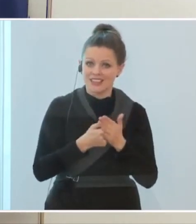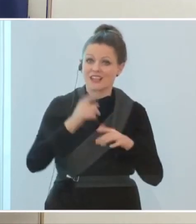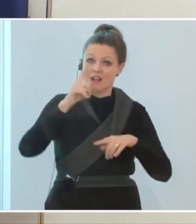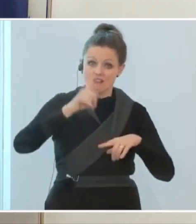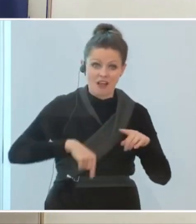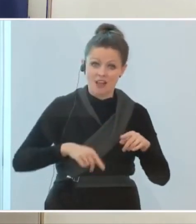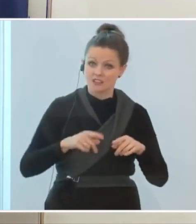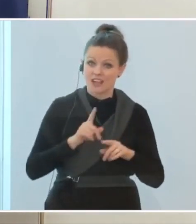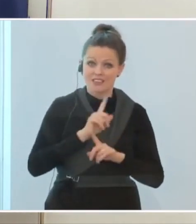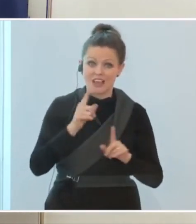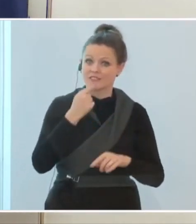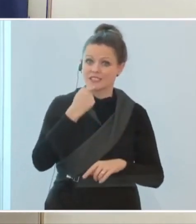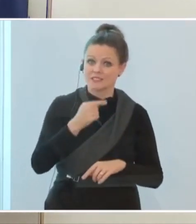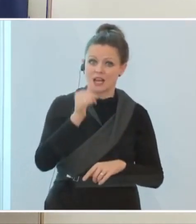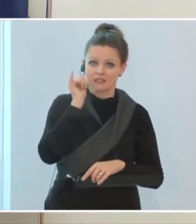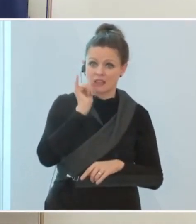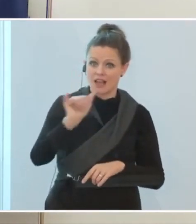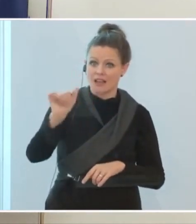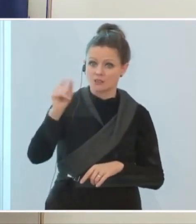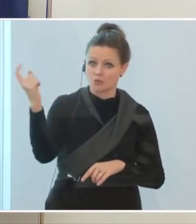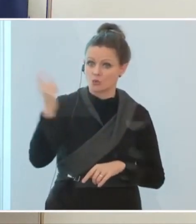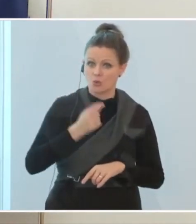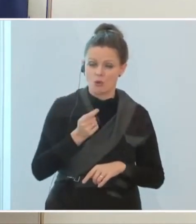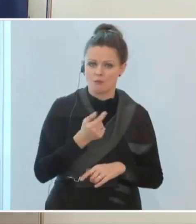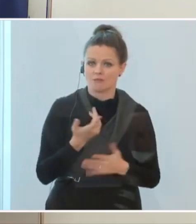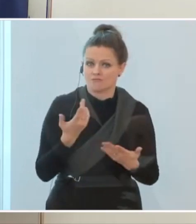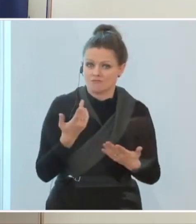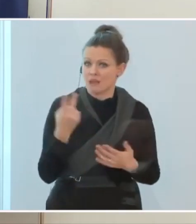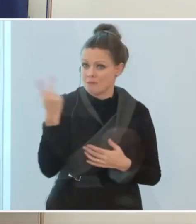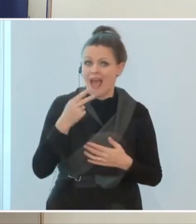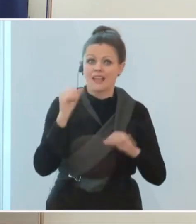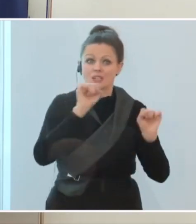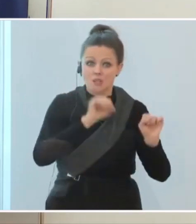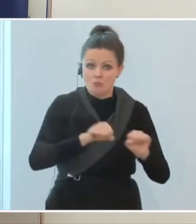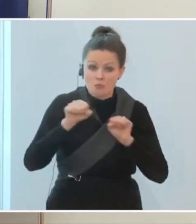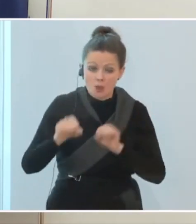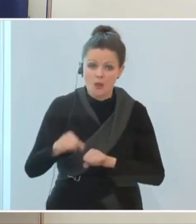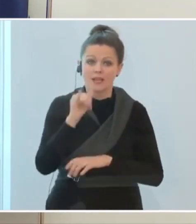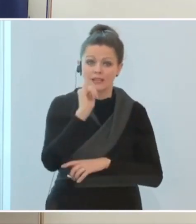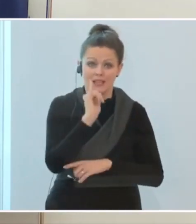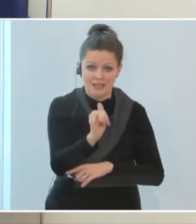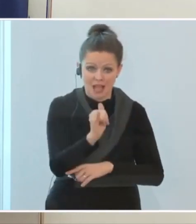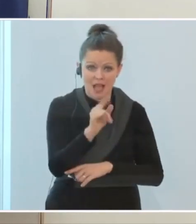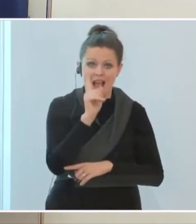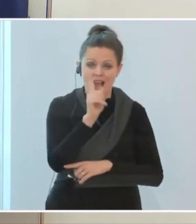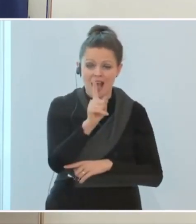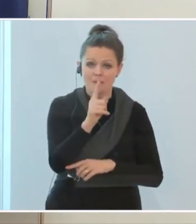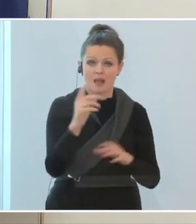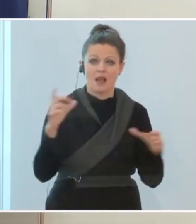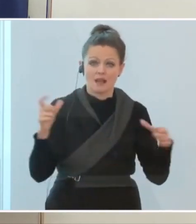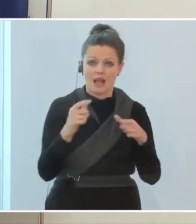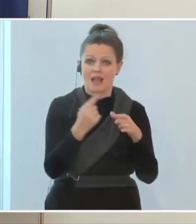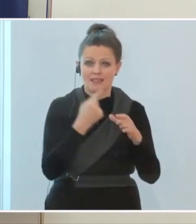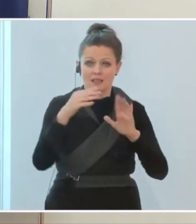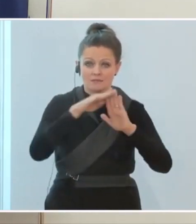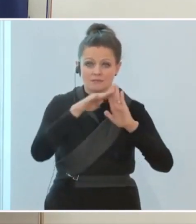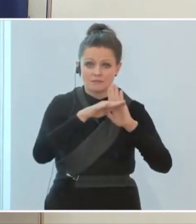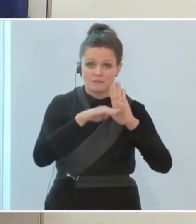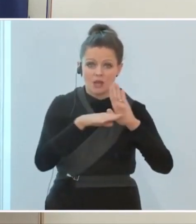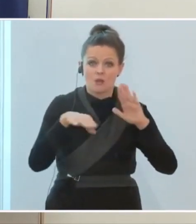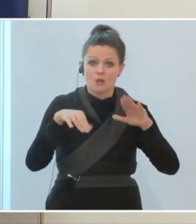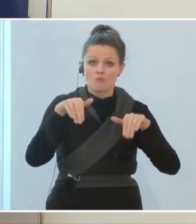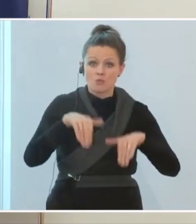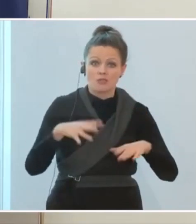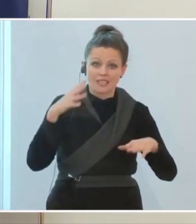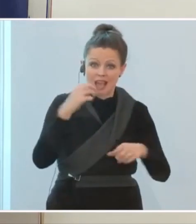noch ausreisen. Man darf selbstverständlich nach Österreich einreisen. Es ist mit Quarantäne-Vorschriften verbunden, wenn